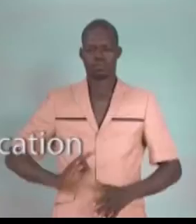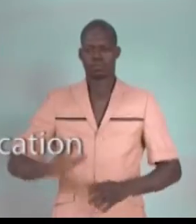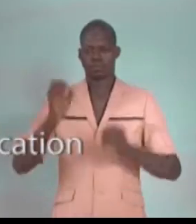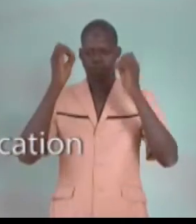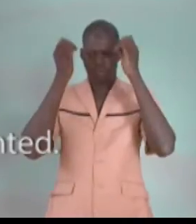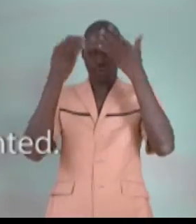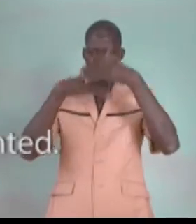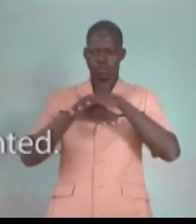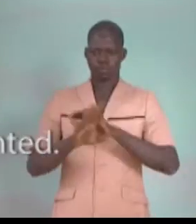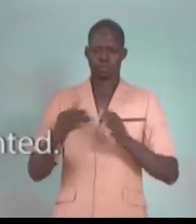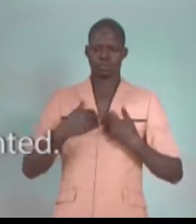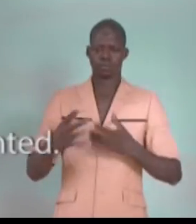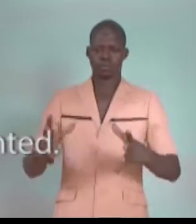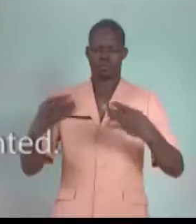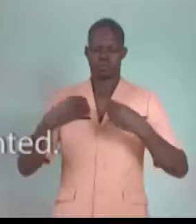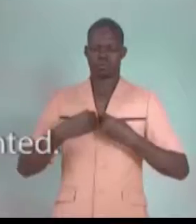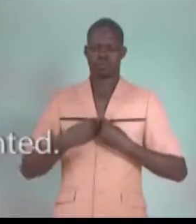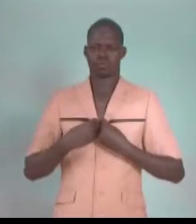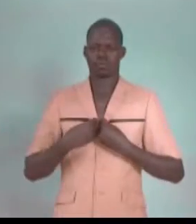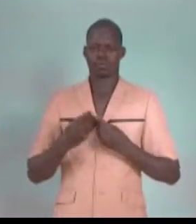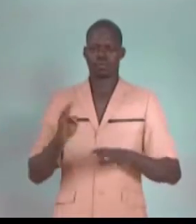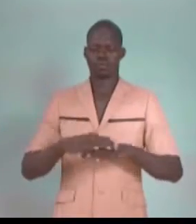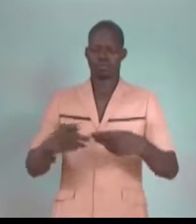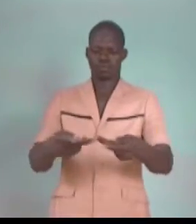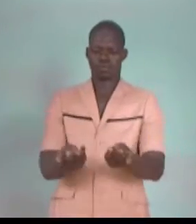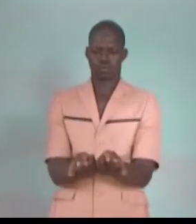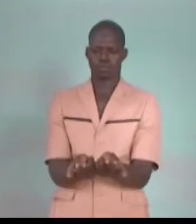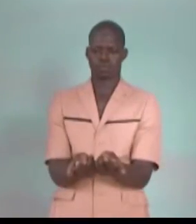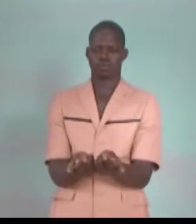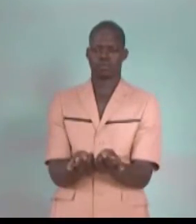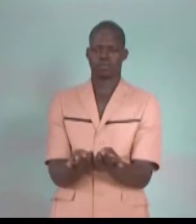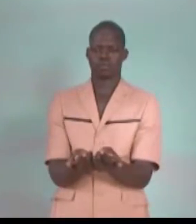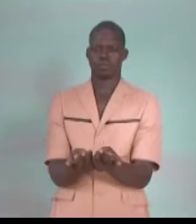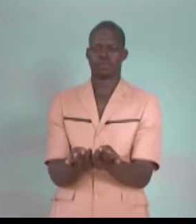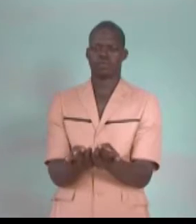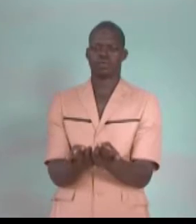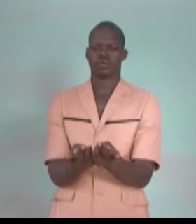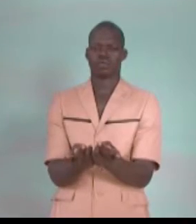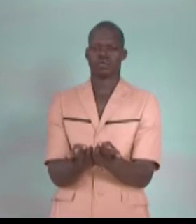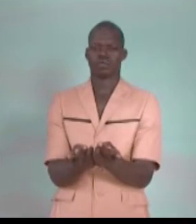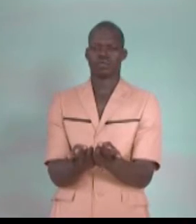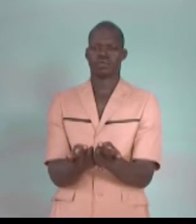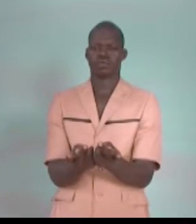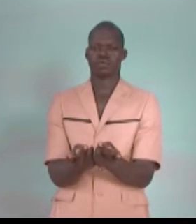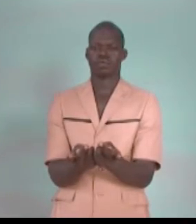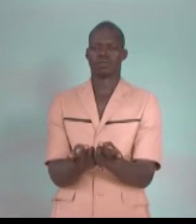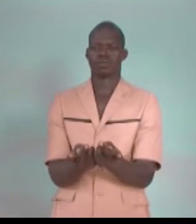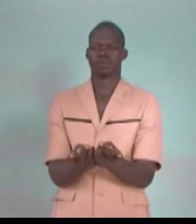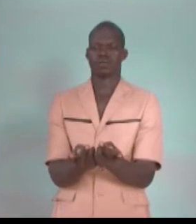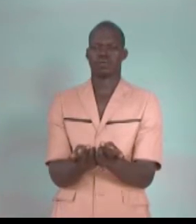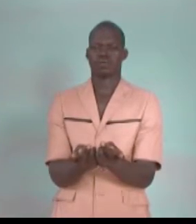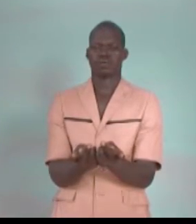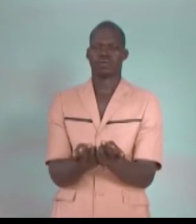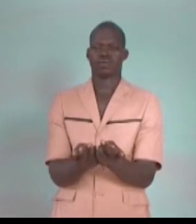'éducation inclusive ont été adoptées et mises en place. Le père, celle de l'oncle